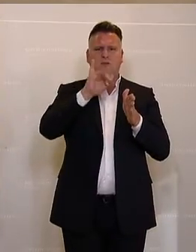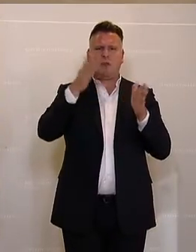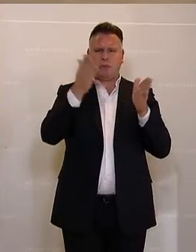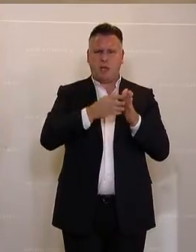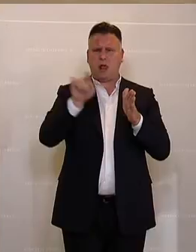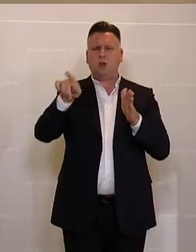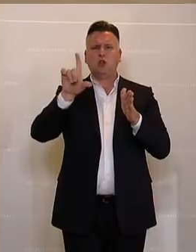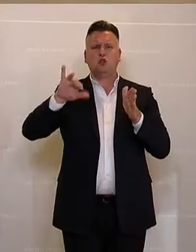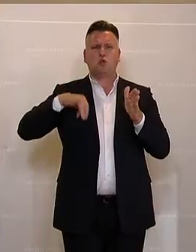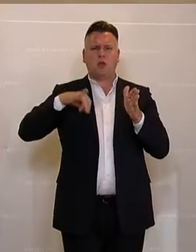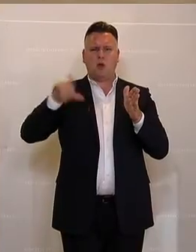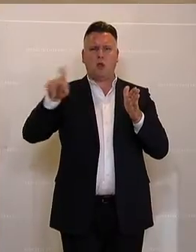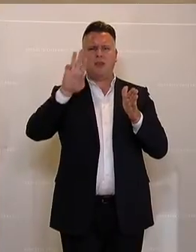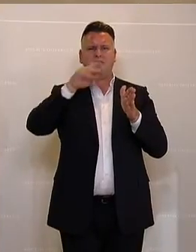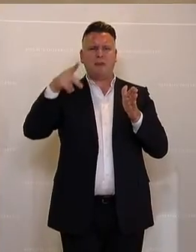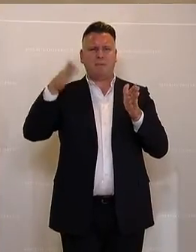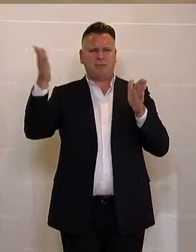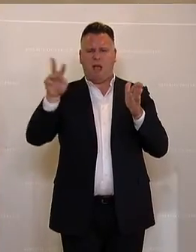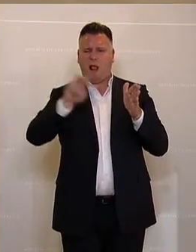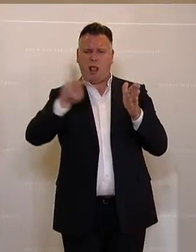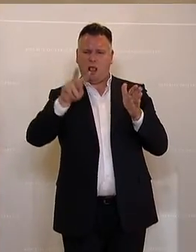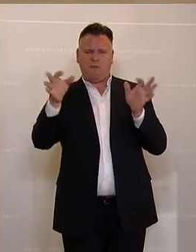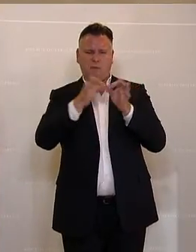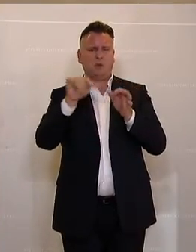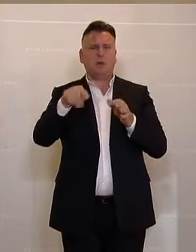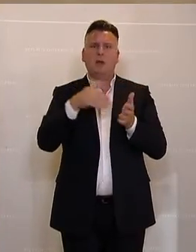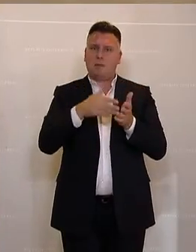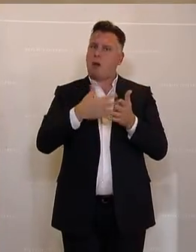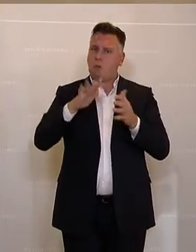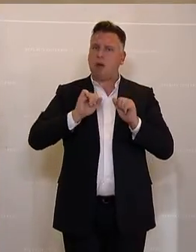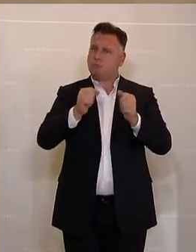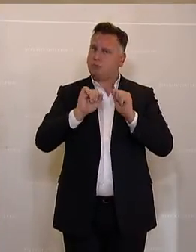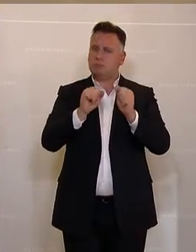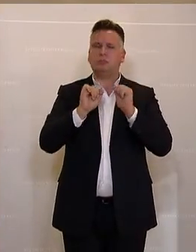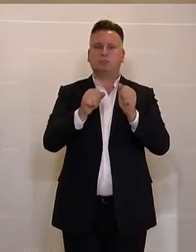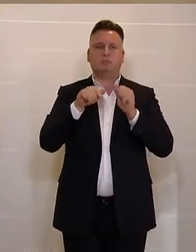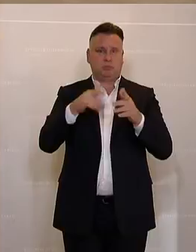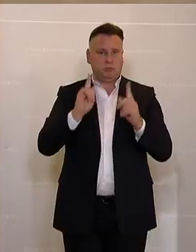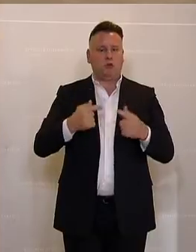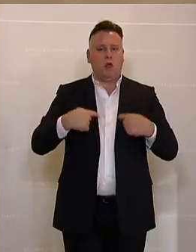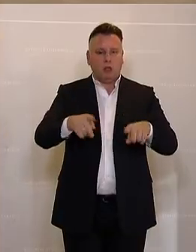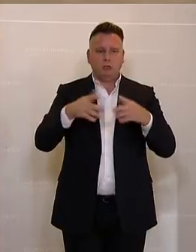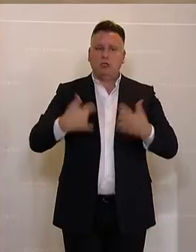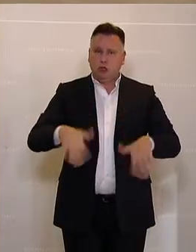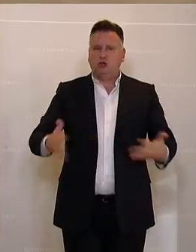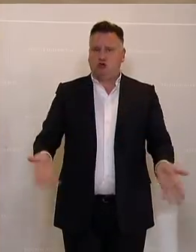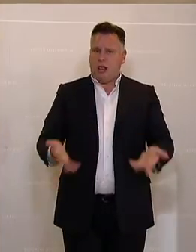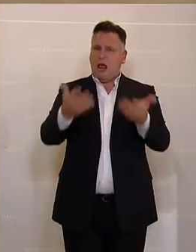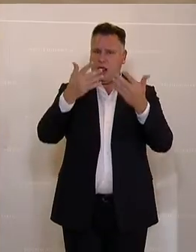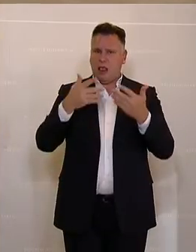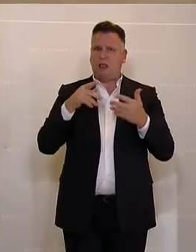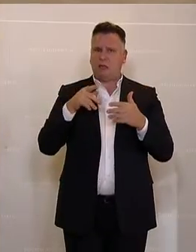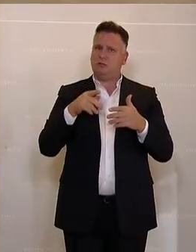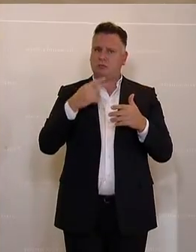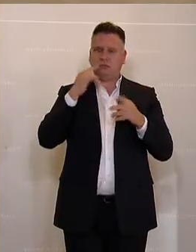Südtiroler Wiptal verbindet. Und da, glaube ich, brauchen wir insgesamt Kraftanstrengungen jetzt, dass wir möglichst zügig vorankommen, dass wir